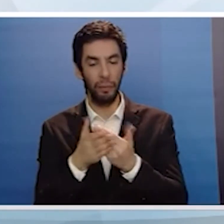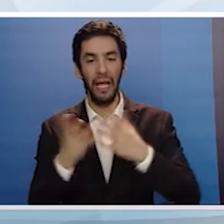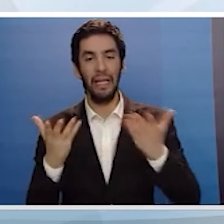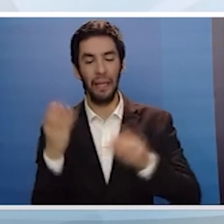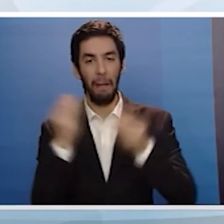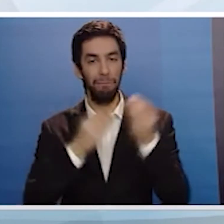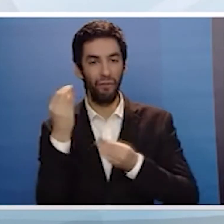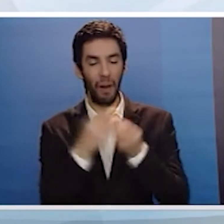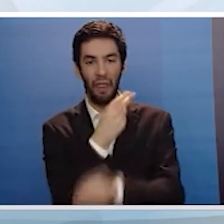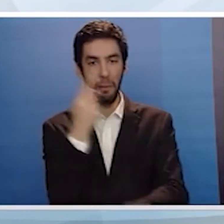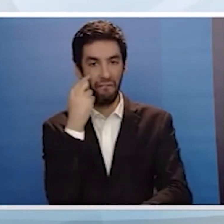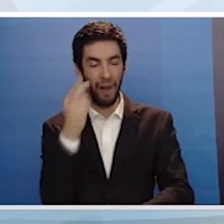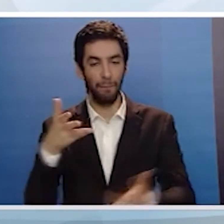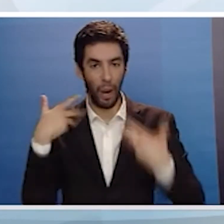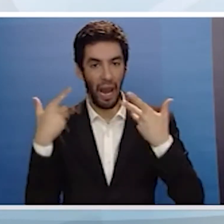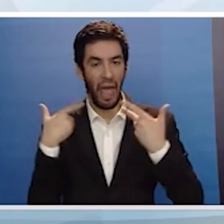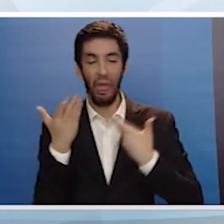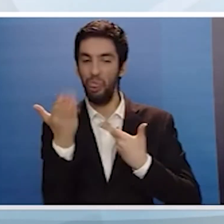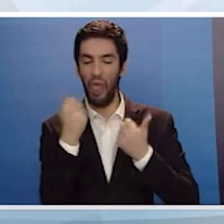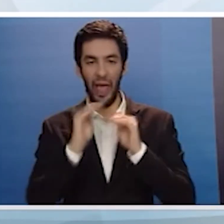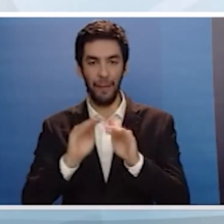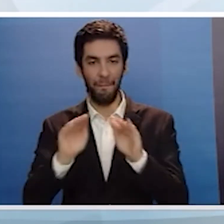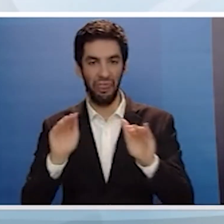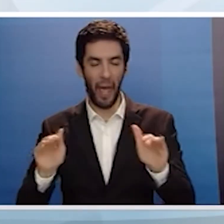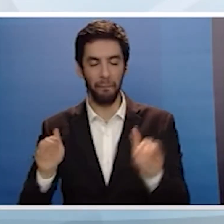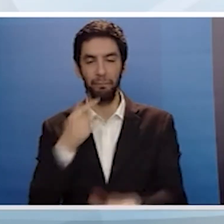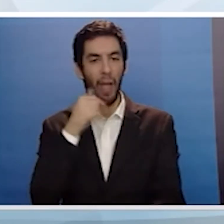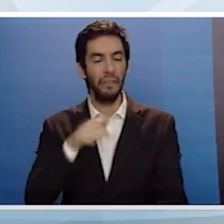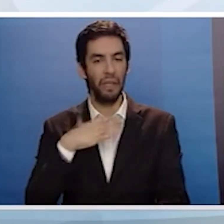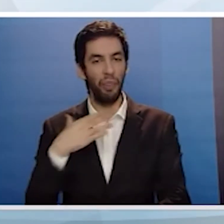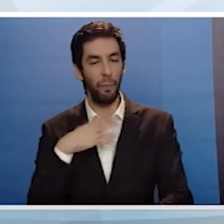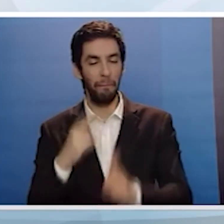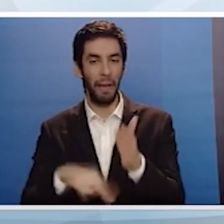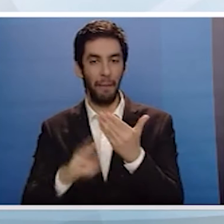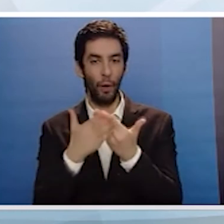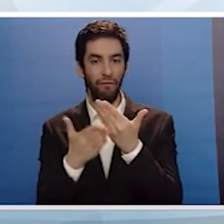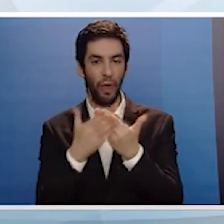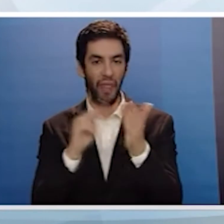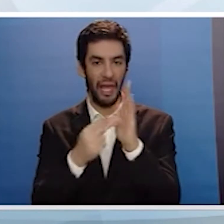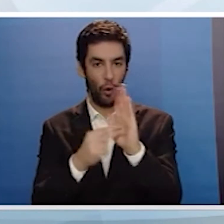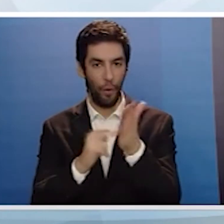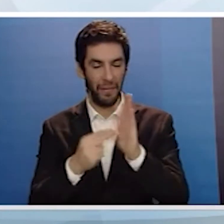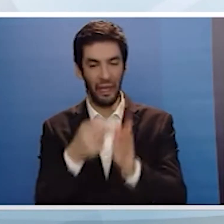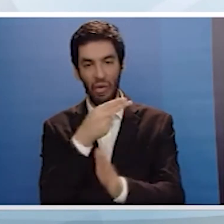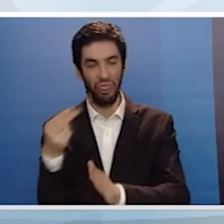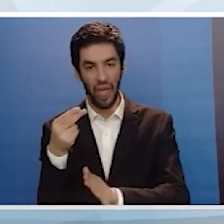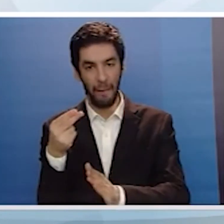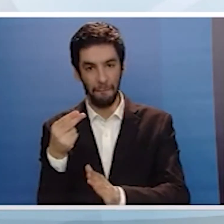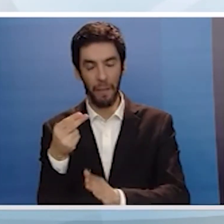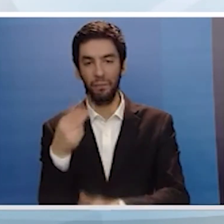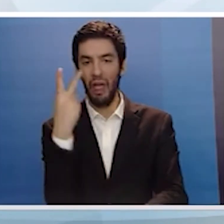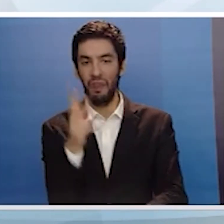Κυπριακό είναι το μεγαλύτερο μας εθνικό πρόβλημα Να αυξηθεί η επιπλέον επιδότηση για την απόκτηση κατοικίας στις